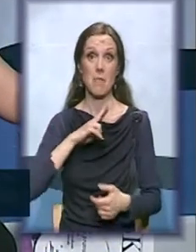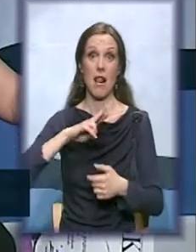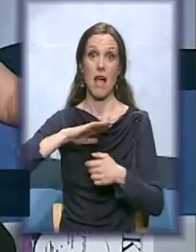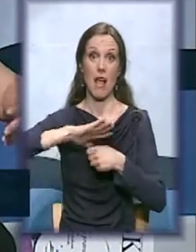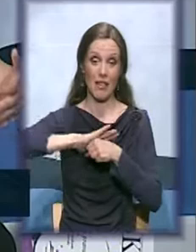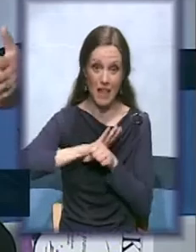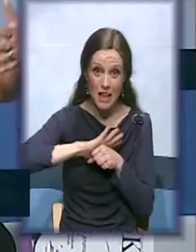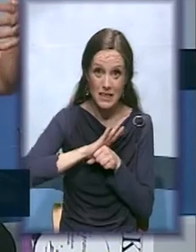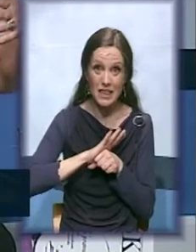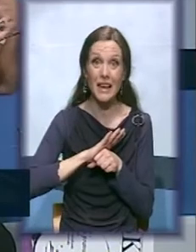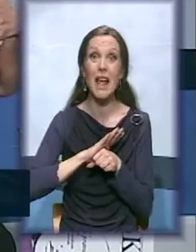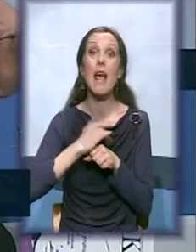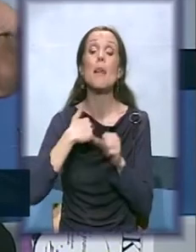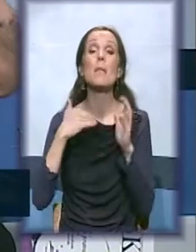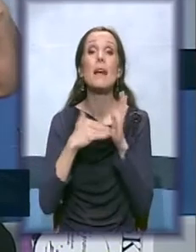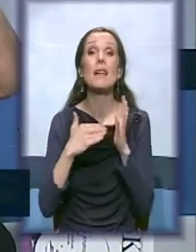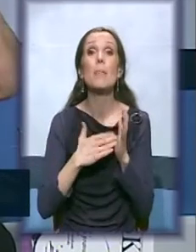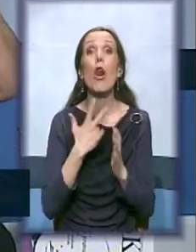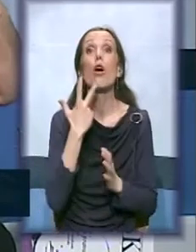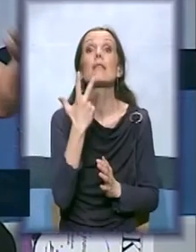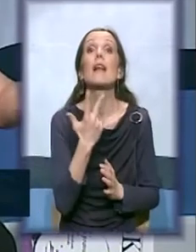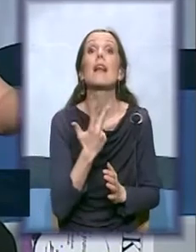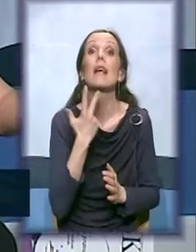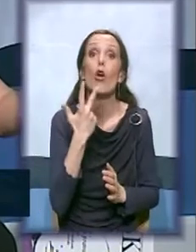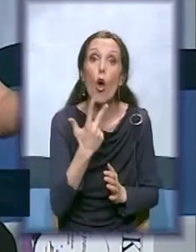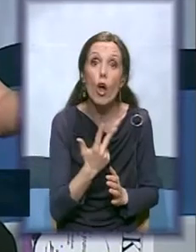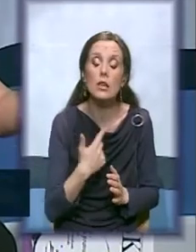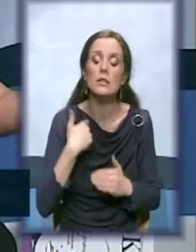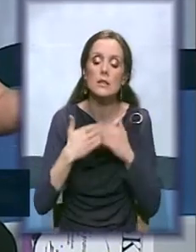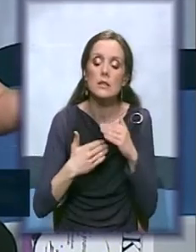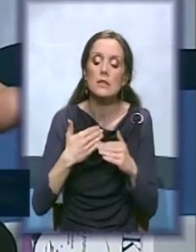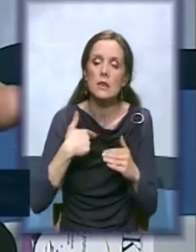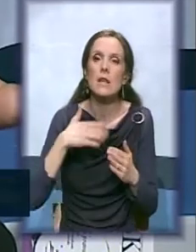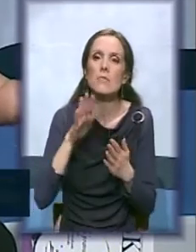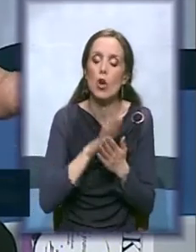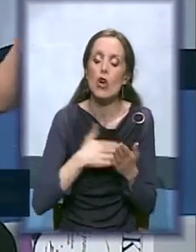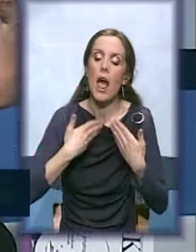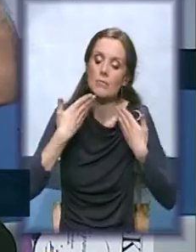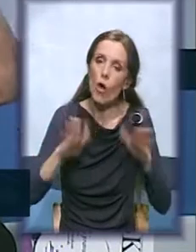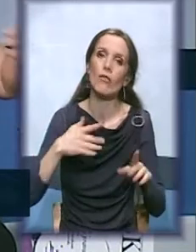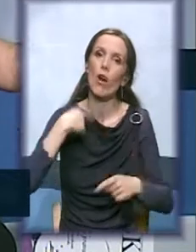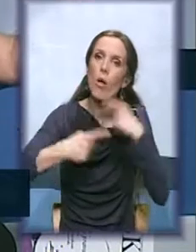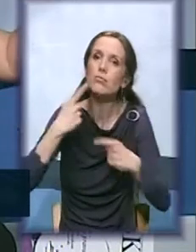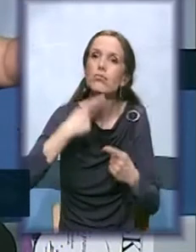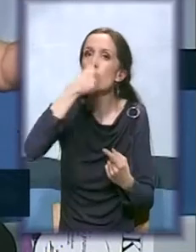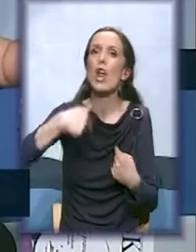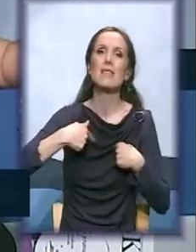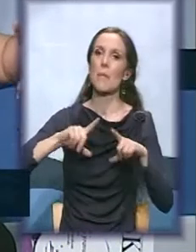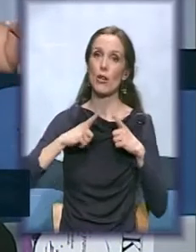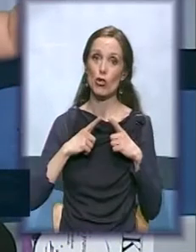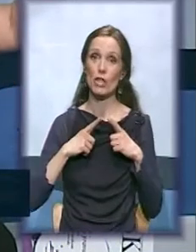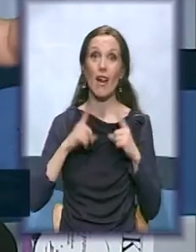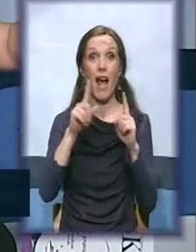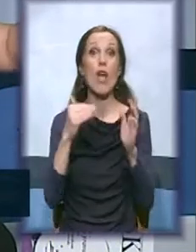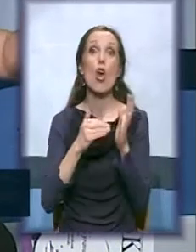godine da, da, da, ja počnem otvoreno da govorim. Šta mi se desilo? I još nisam pokrenula to,